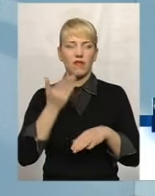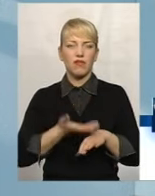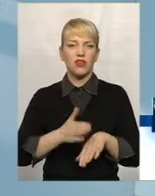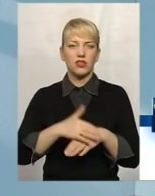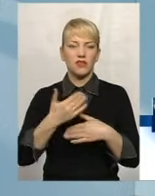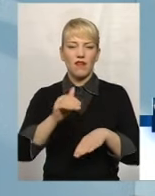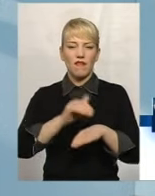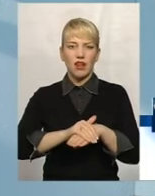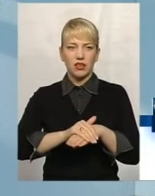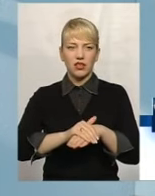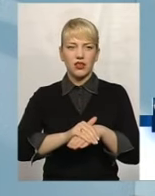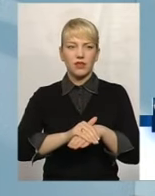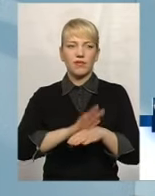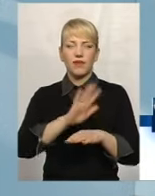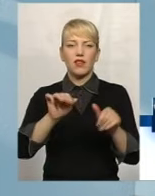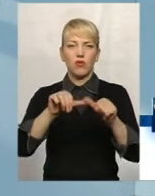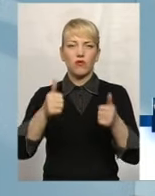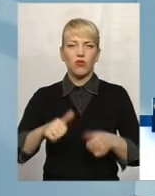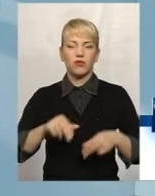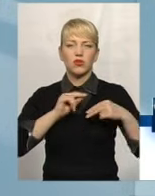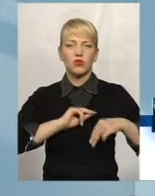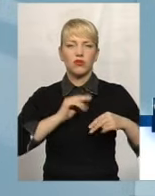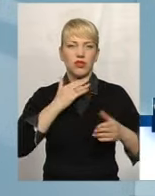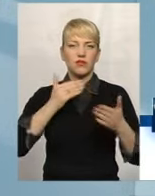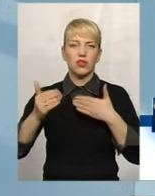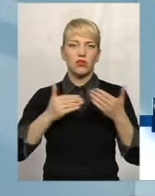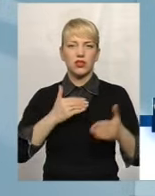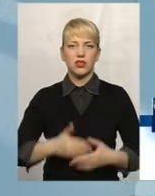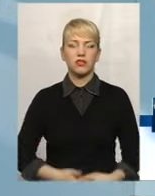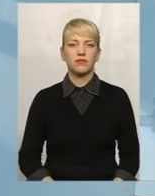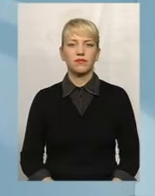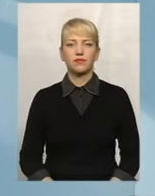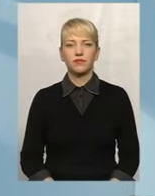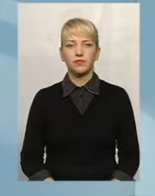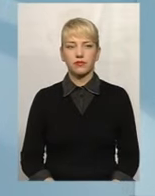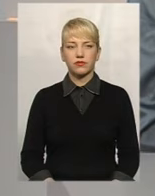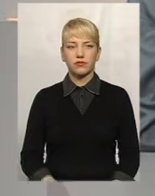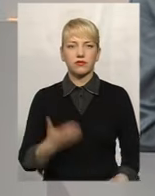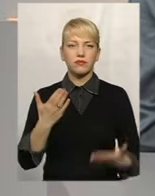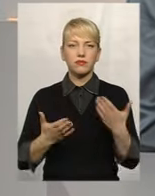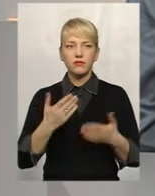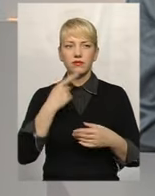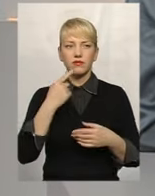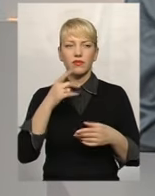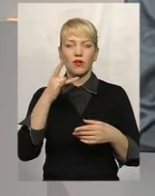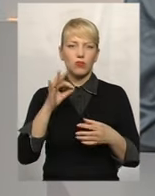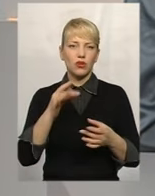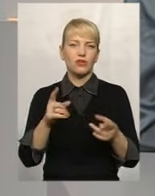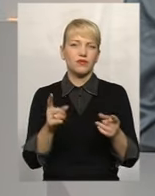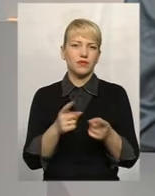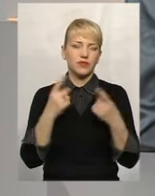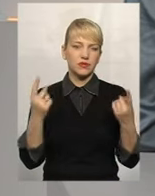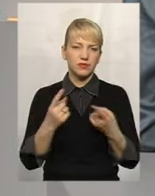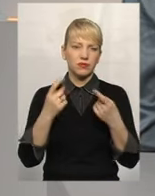факт неоформлених трудових відносин. А якщо говорити про найтиповіше порушення наших